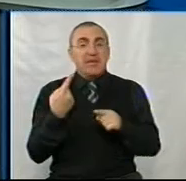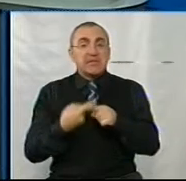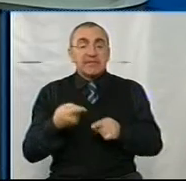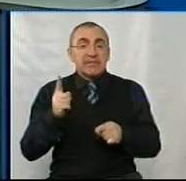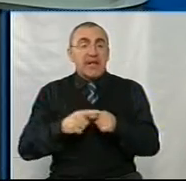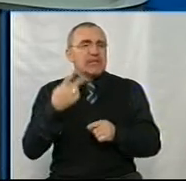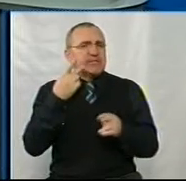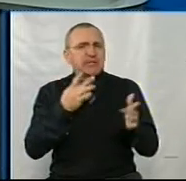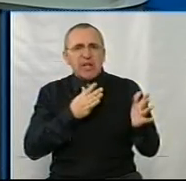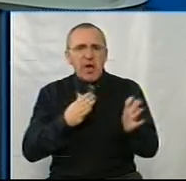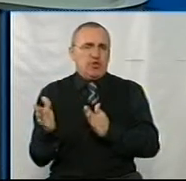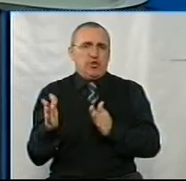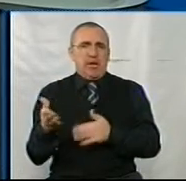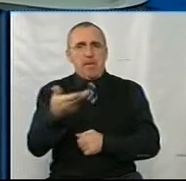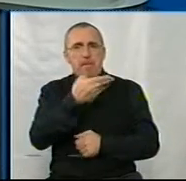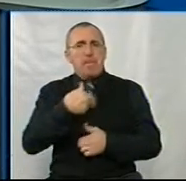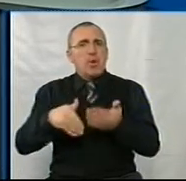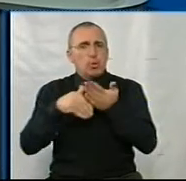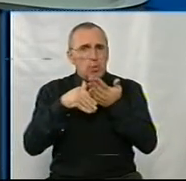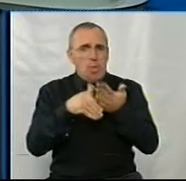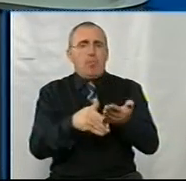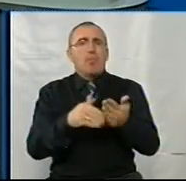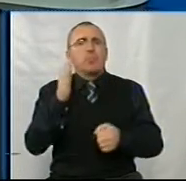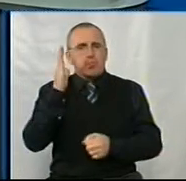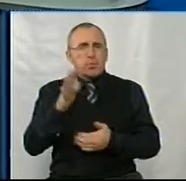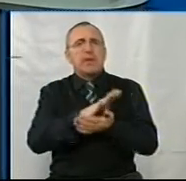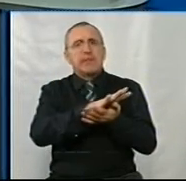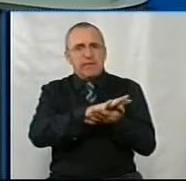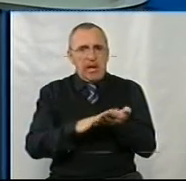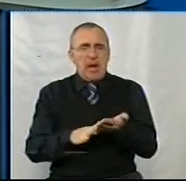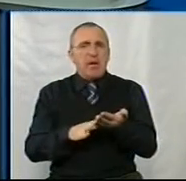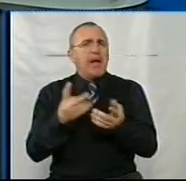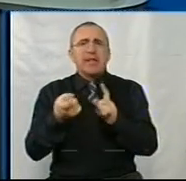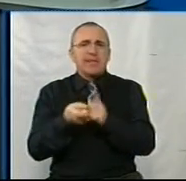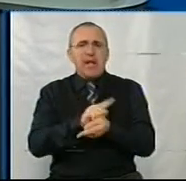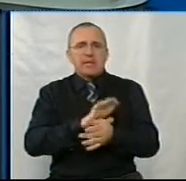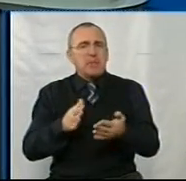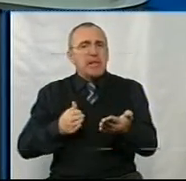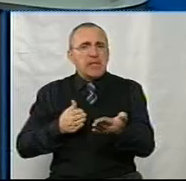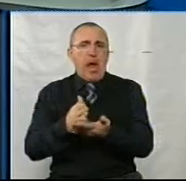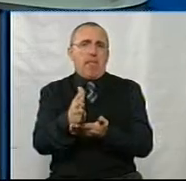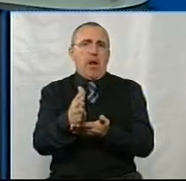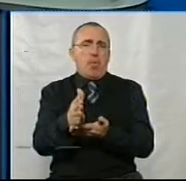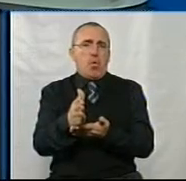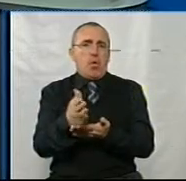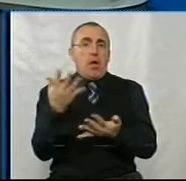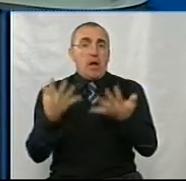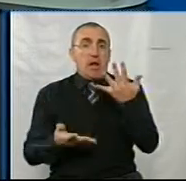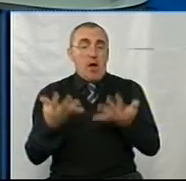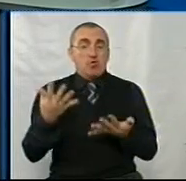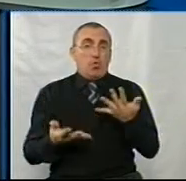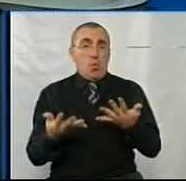завжди ми допомагаємо і будемо і далі, і не змінювати напрямок. Якщо